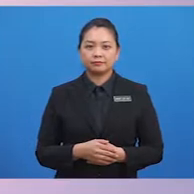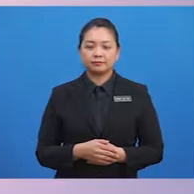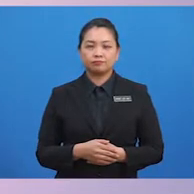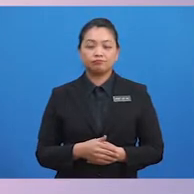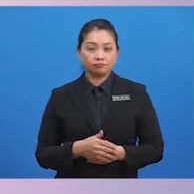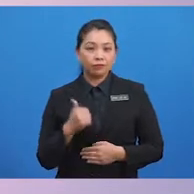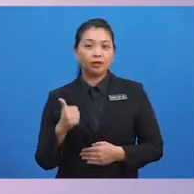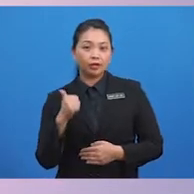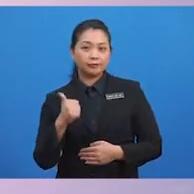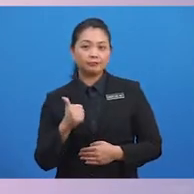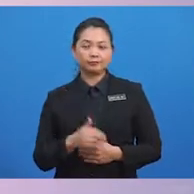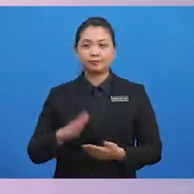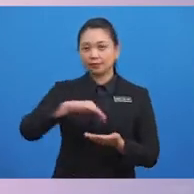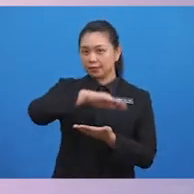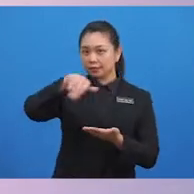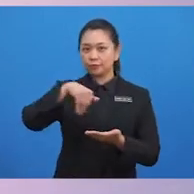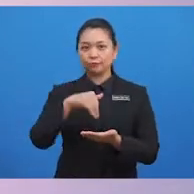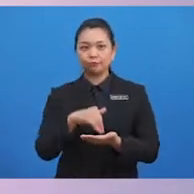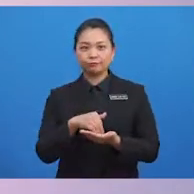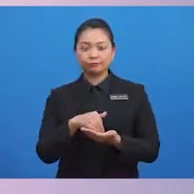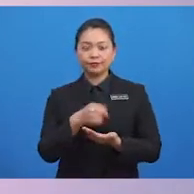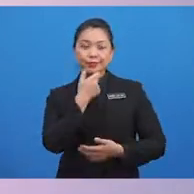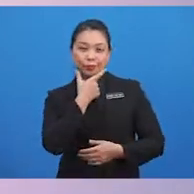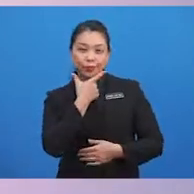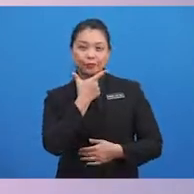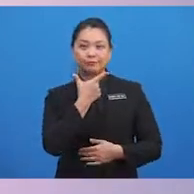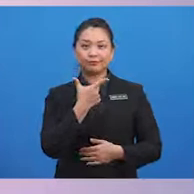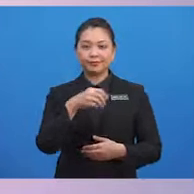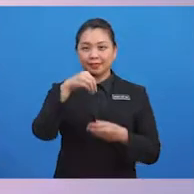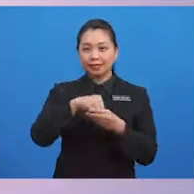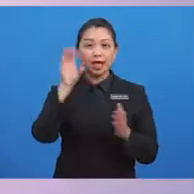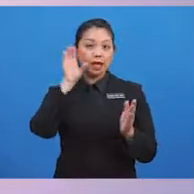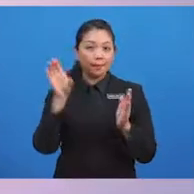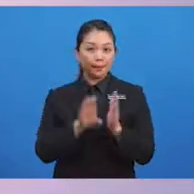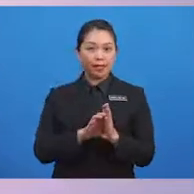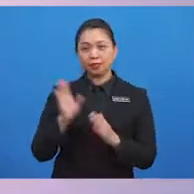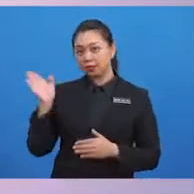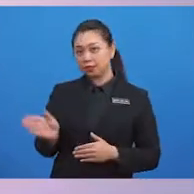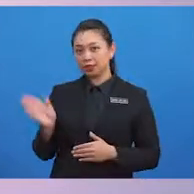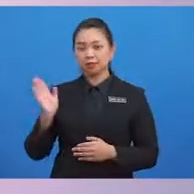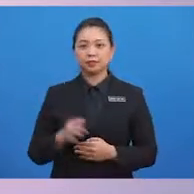Wah! Semuanya senyum riang dalam gambar ini.